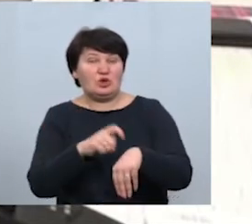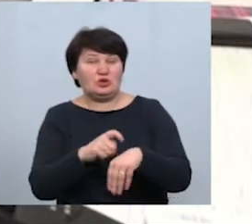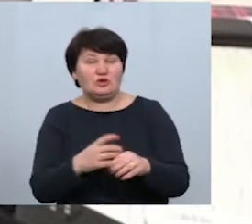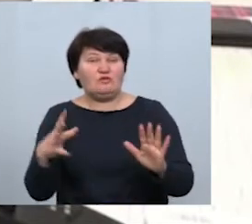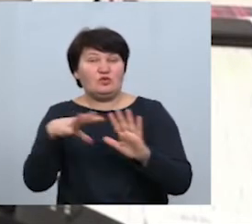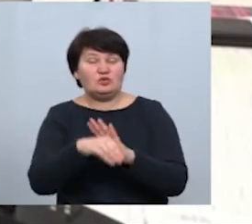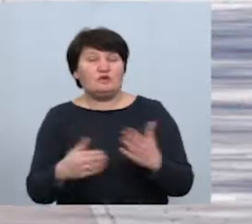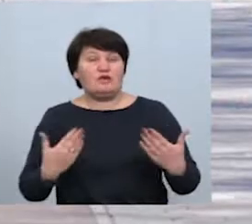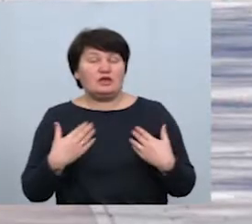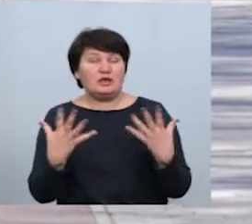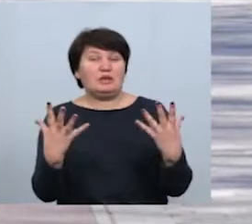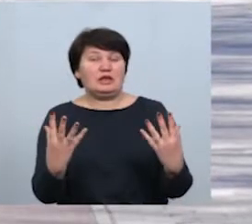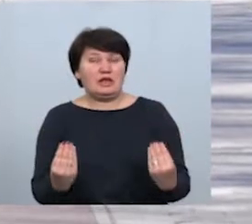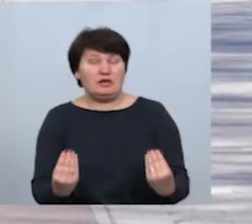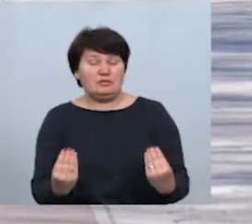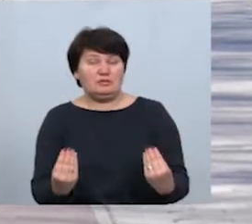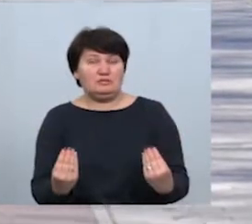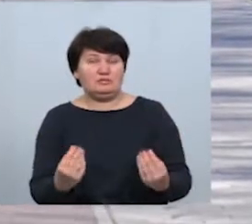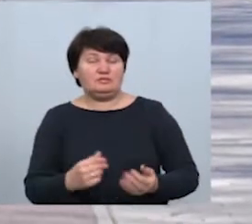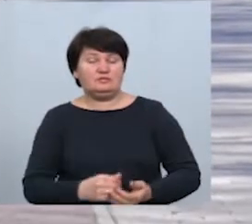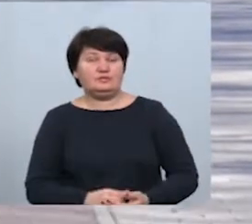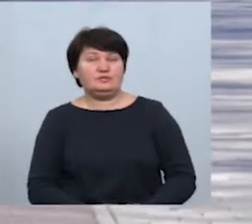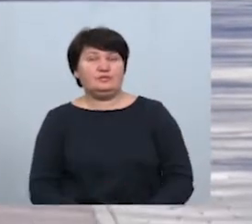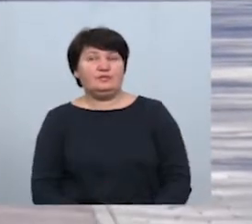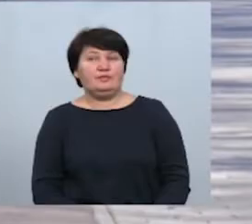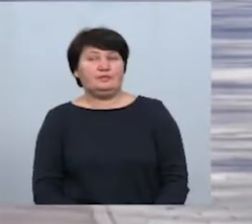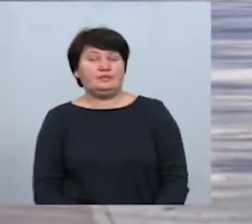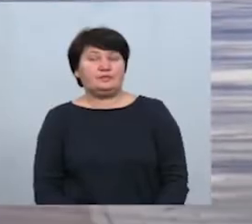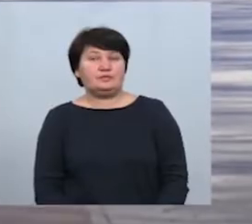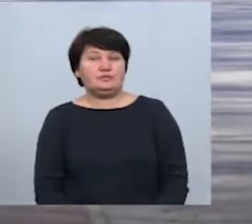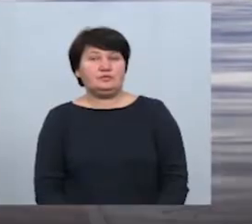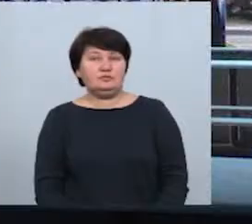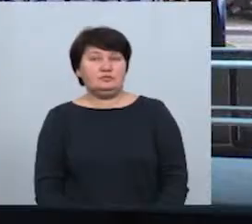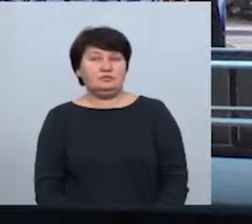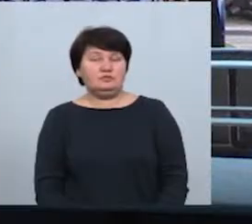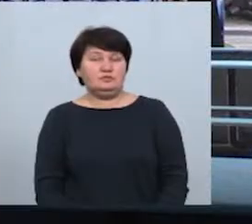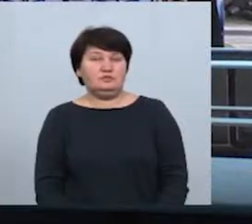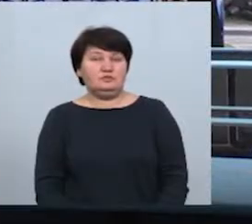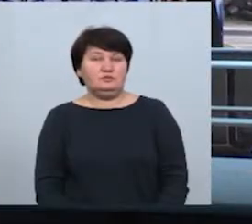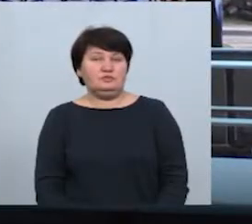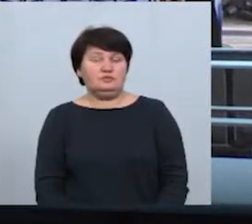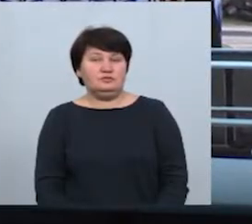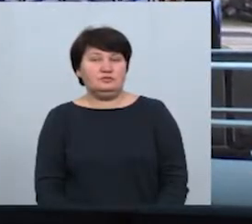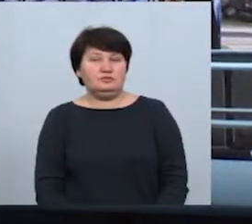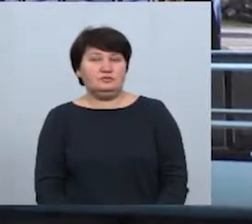вихідними. Оксана Василик, Олег Головашкін. Новини на Суспільному. Івано-Франківськ.